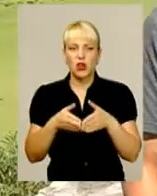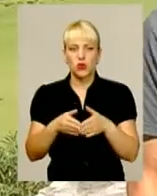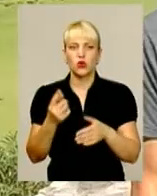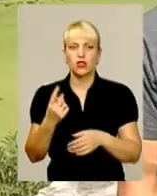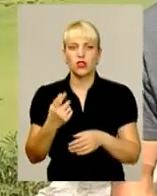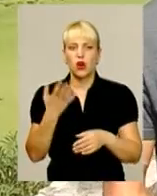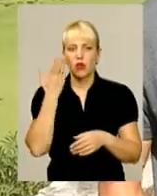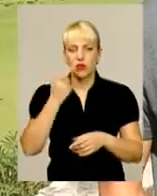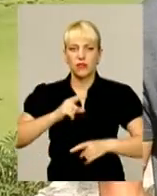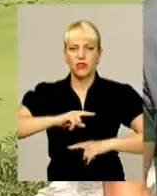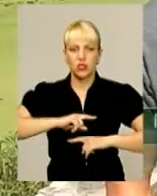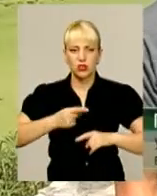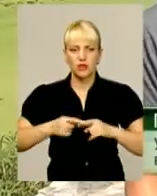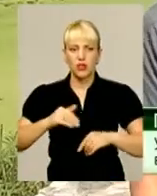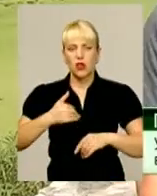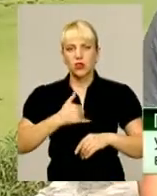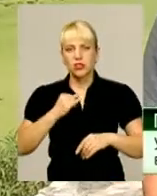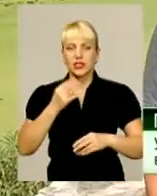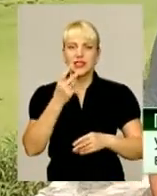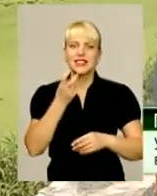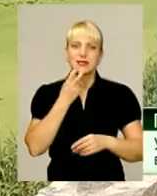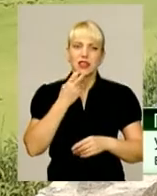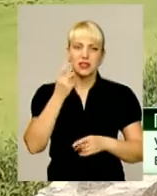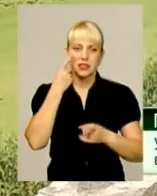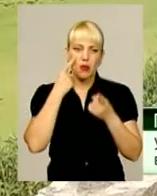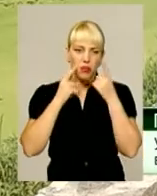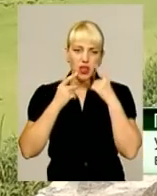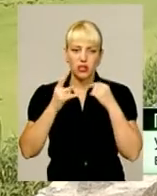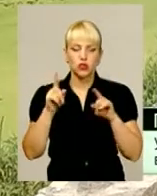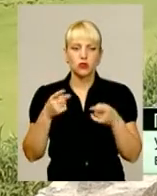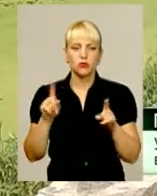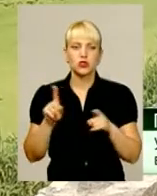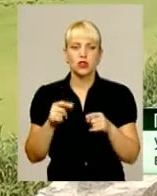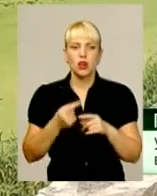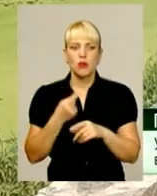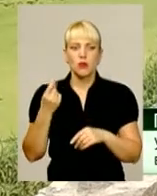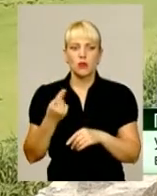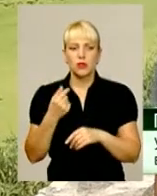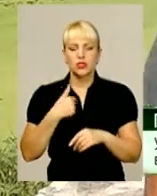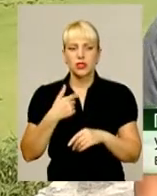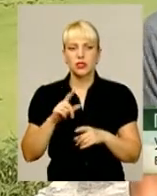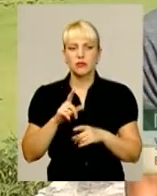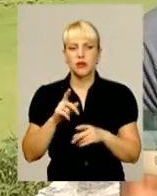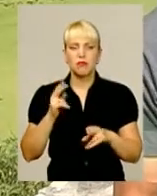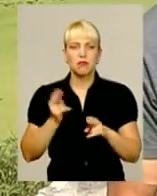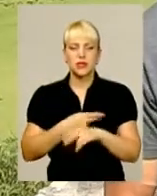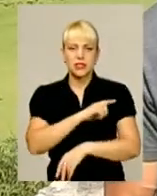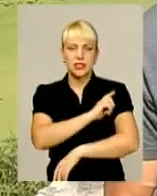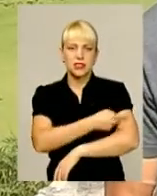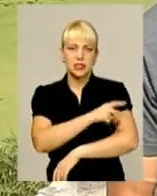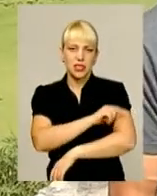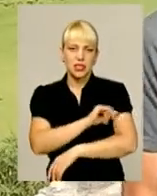Були фінішували, хотіли сміятися і плакати. В принципі, так і було. По-перше, я впав без сили на пірсі просто і